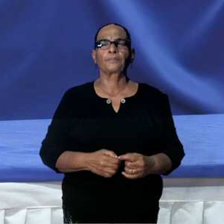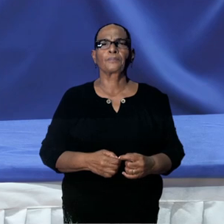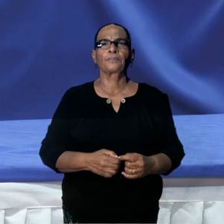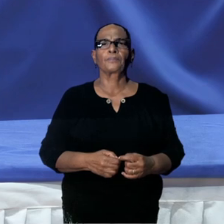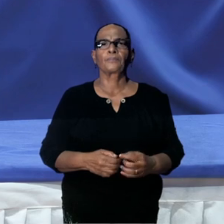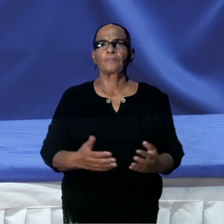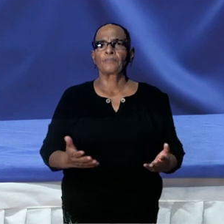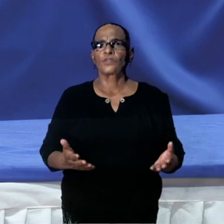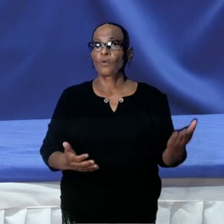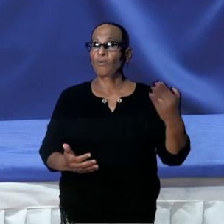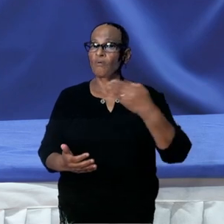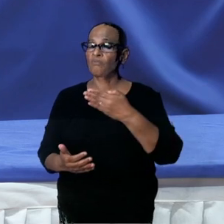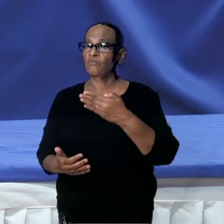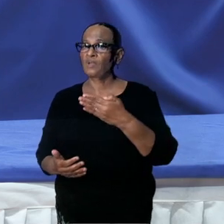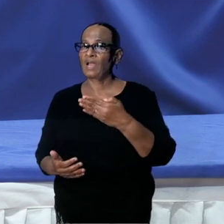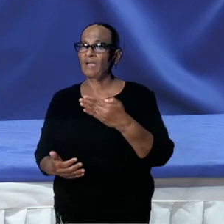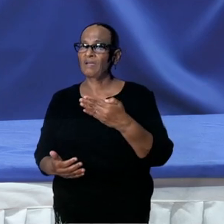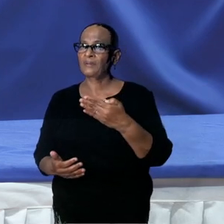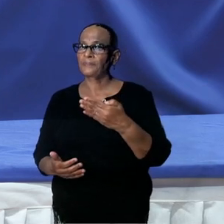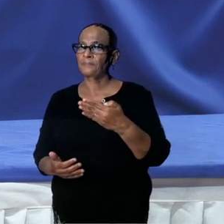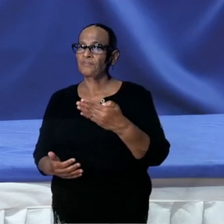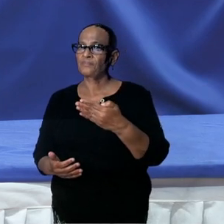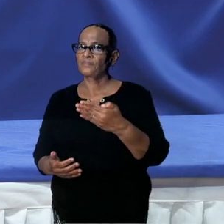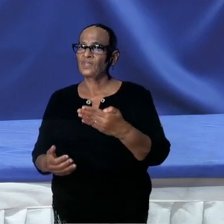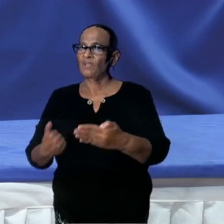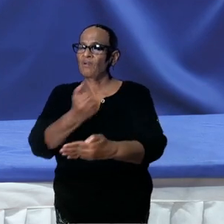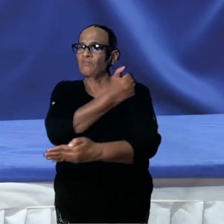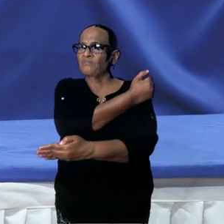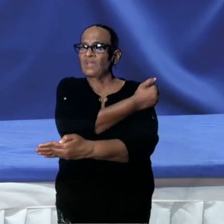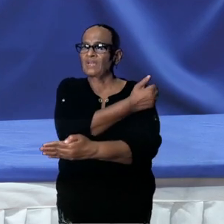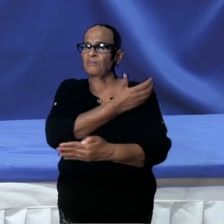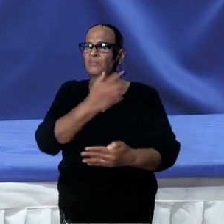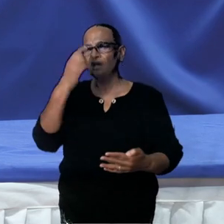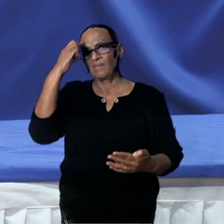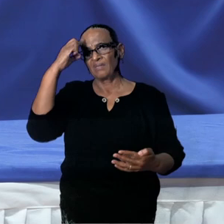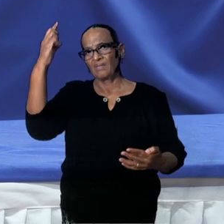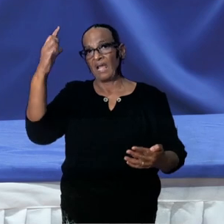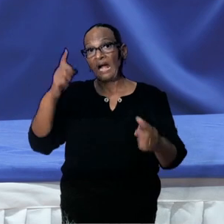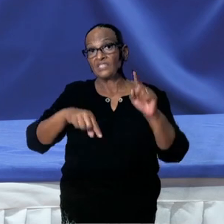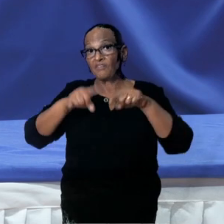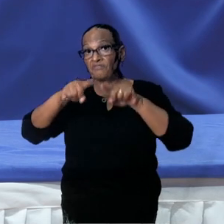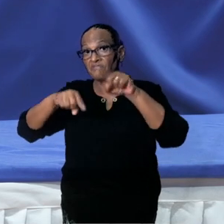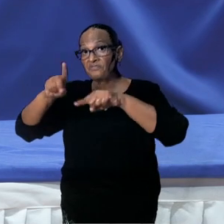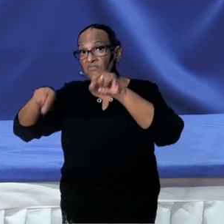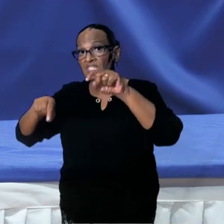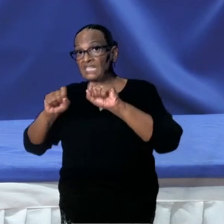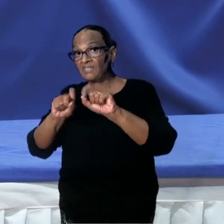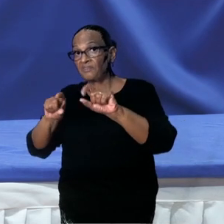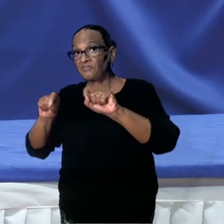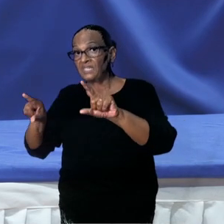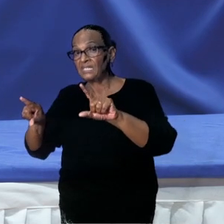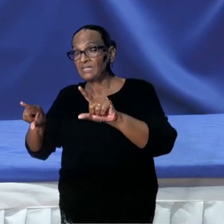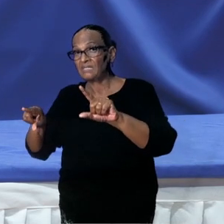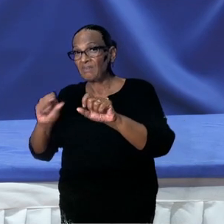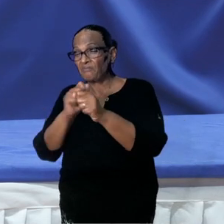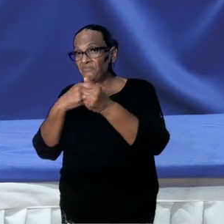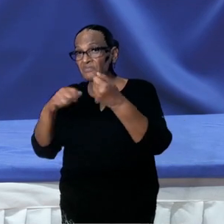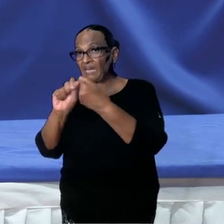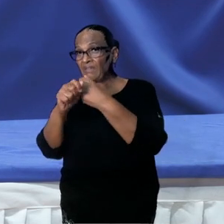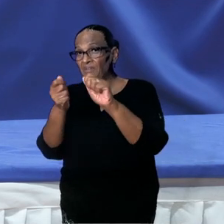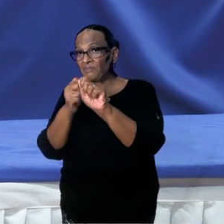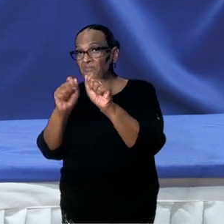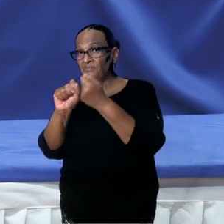Er was ook een vraag gesteld wanneer we klaar zijn met vaccinatie. We moeten ook bedacht zijn als varianten al wat veranderde